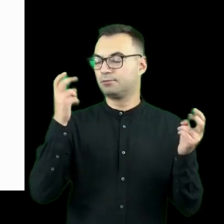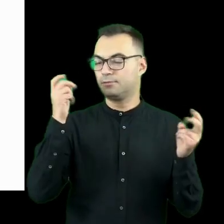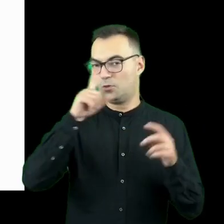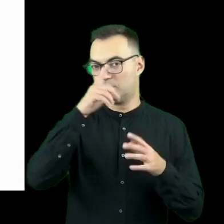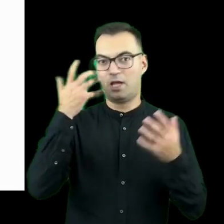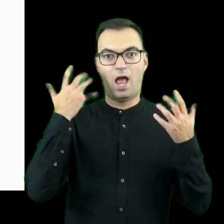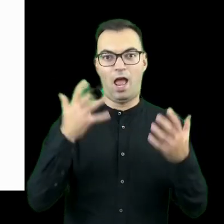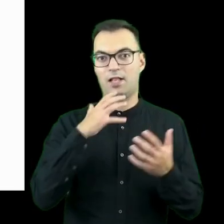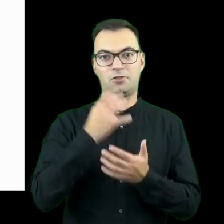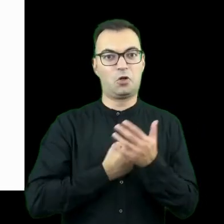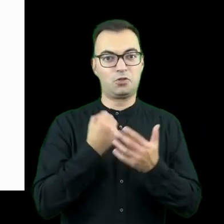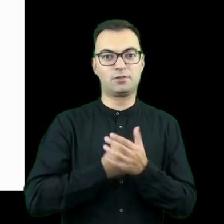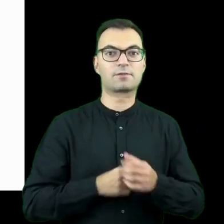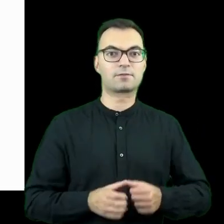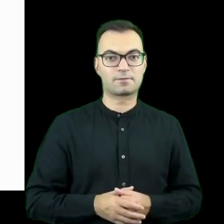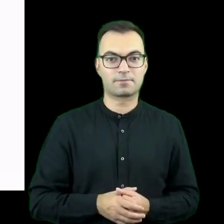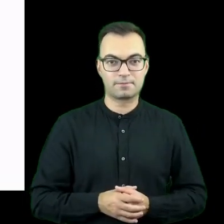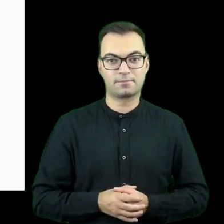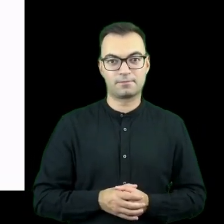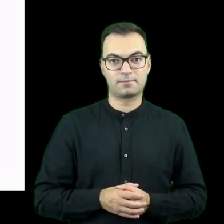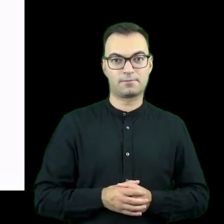się bardzo dużym zainteresowaniem i jest